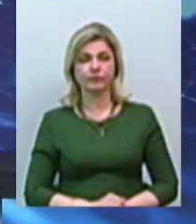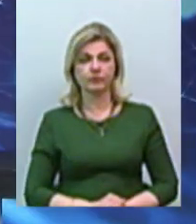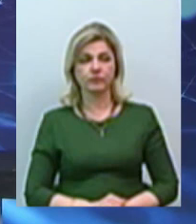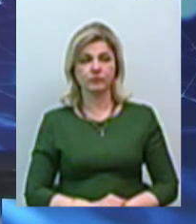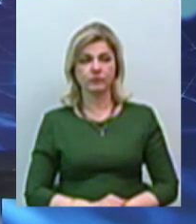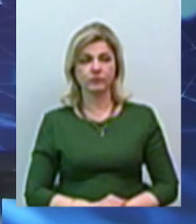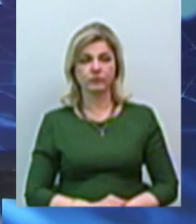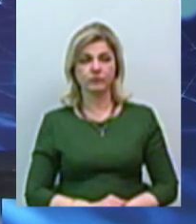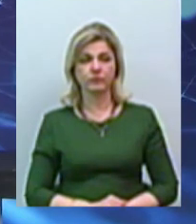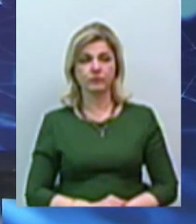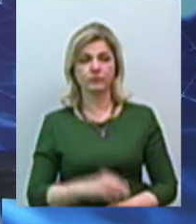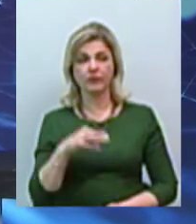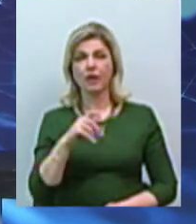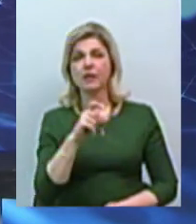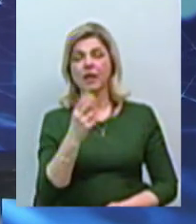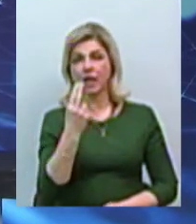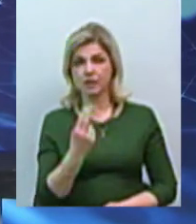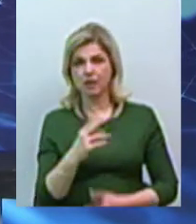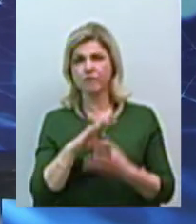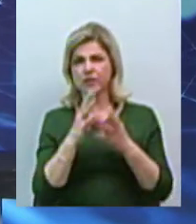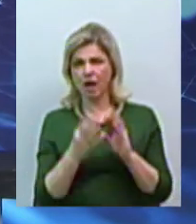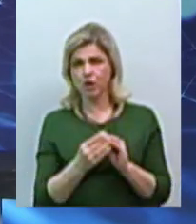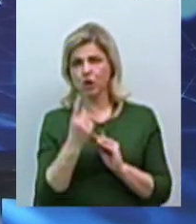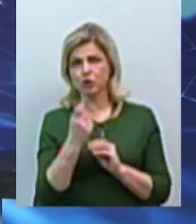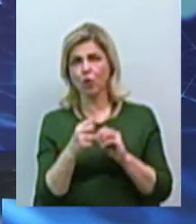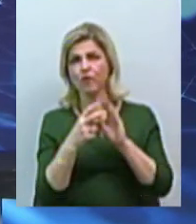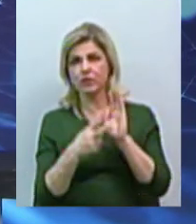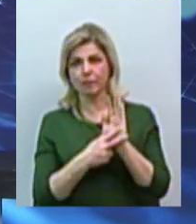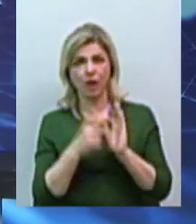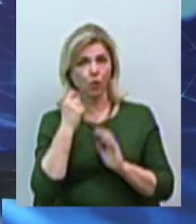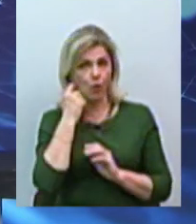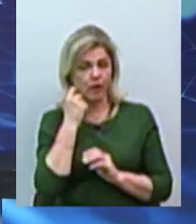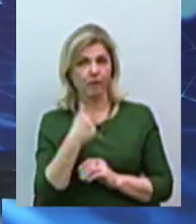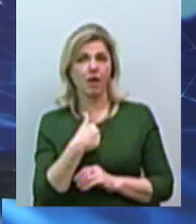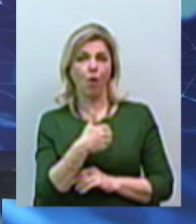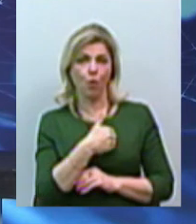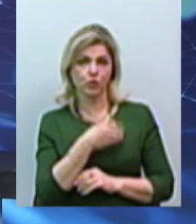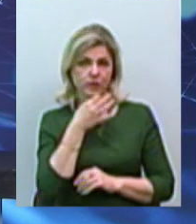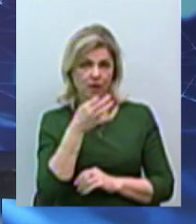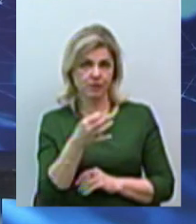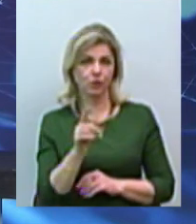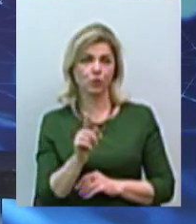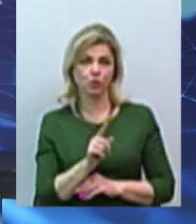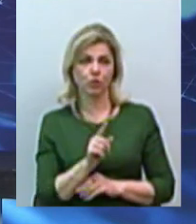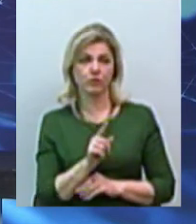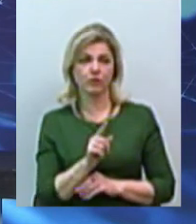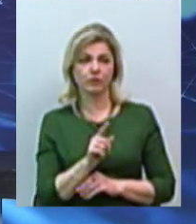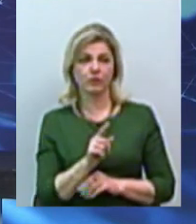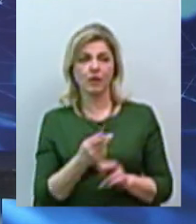ТЕЦ взагалі 118 років. І я хочу сказати, що це